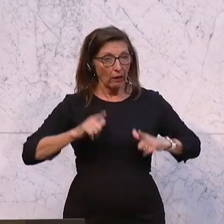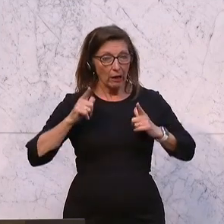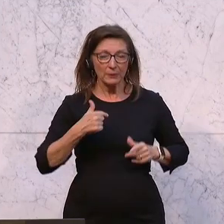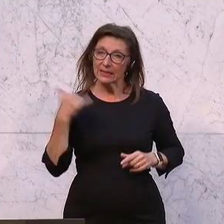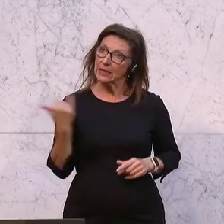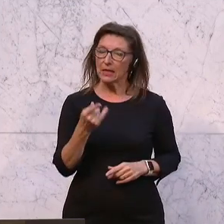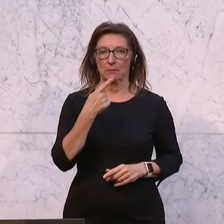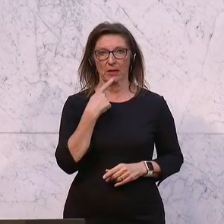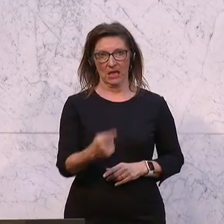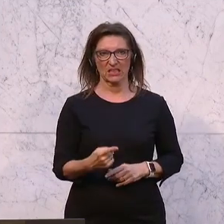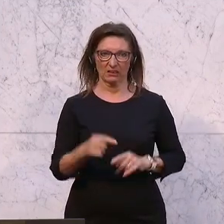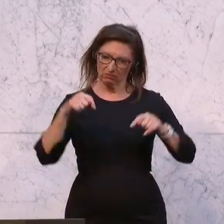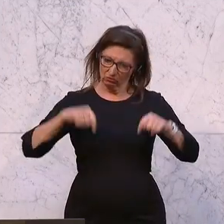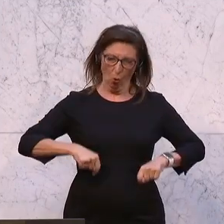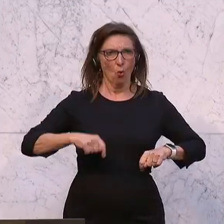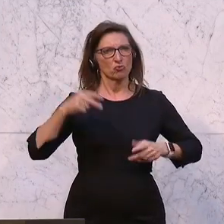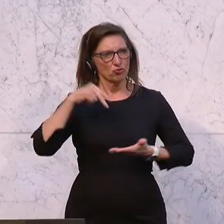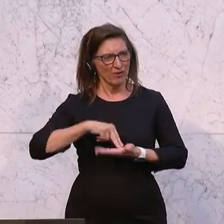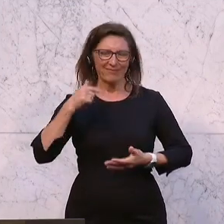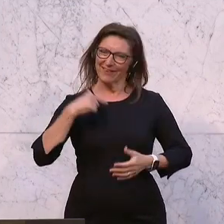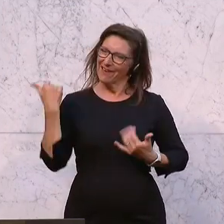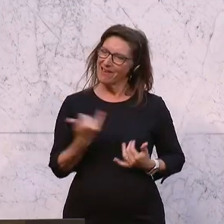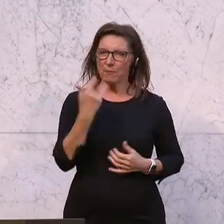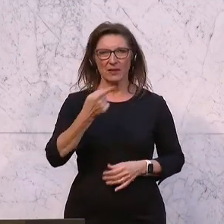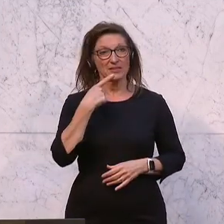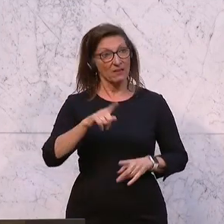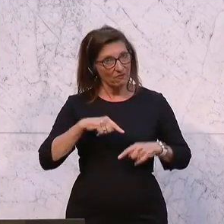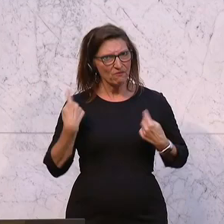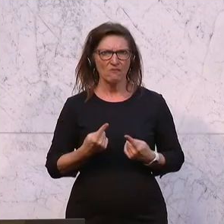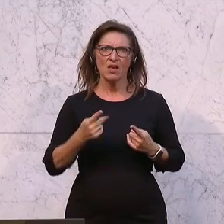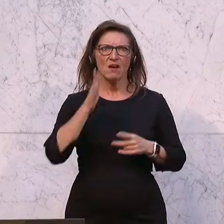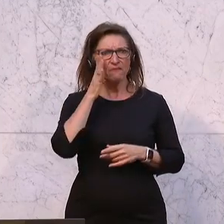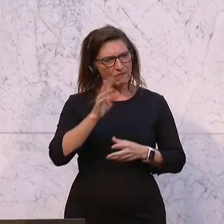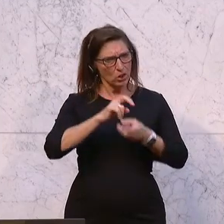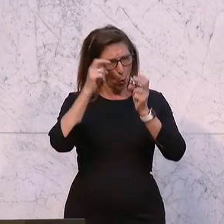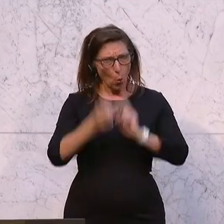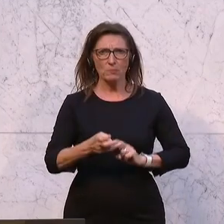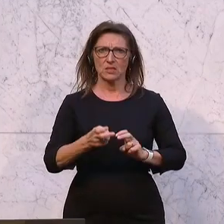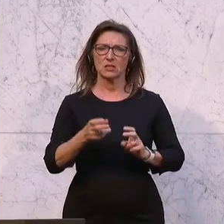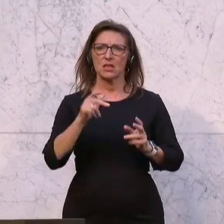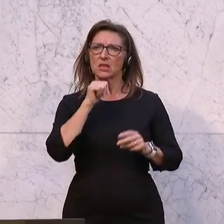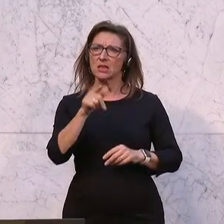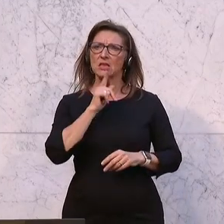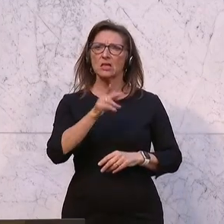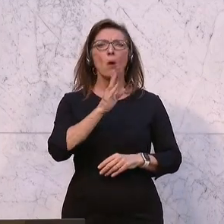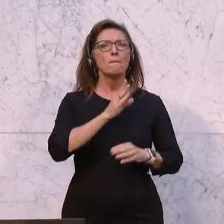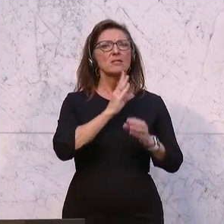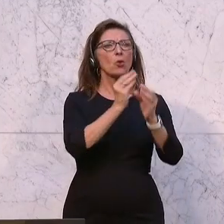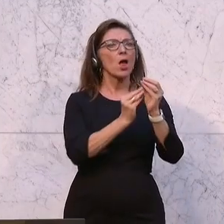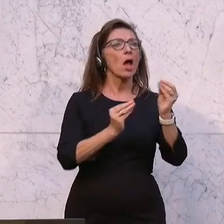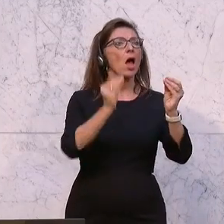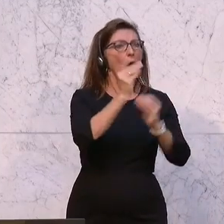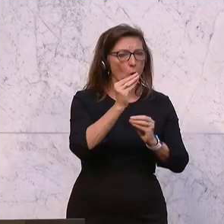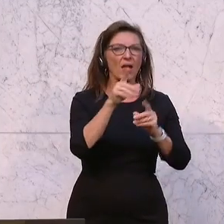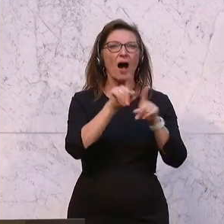immer gesagt von diesem Rednerpult aus, wir stehen dazu. Wir werden das so umsetzen, dass nicht nur die Pensionserhöhung, die